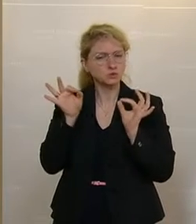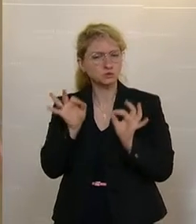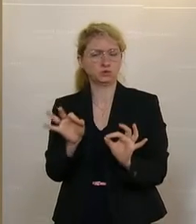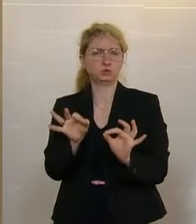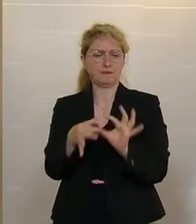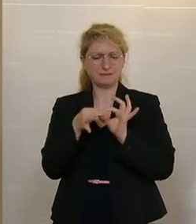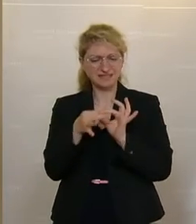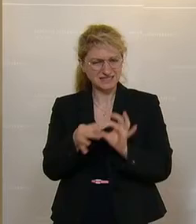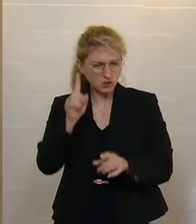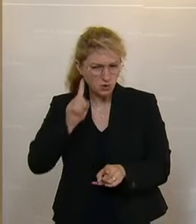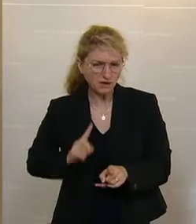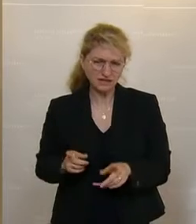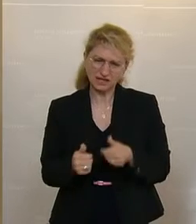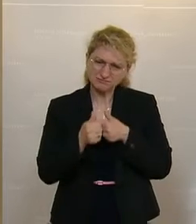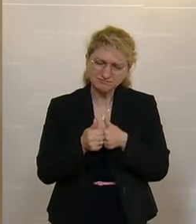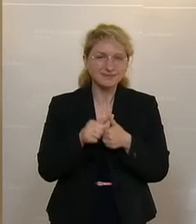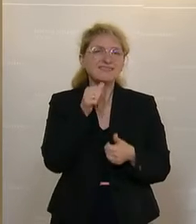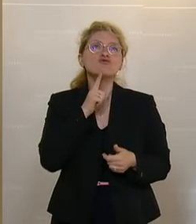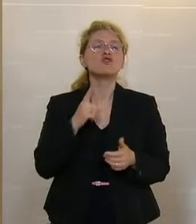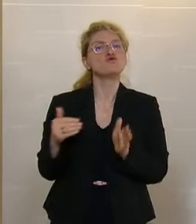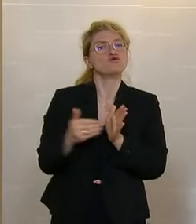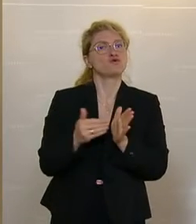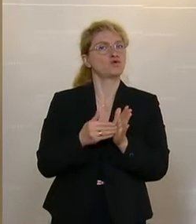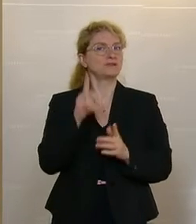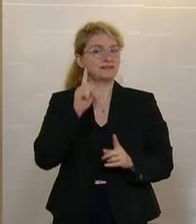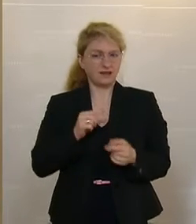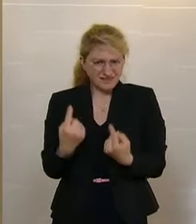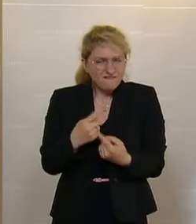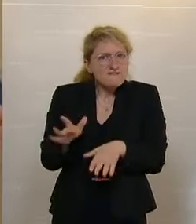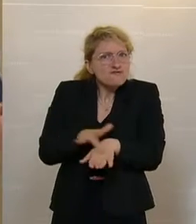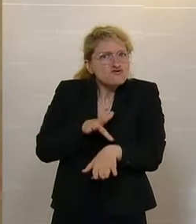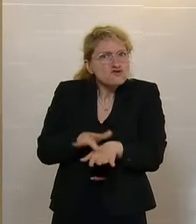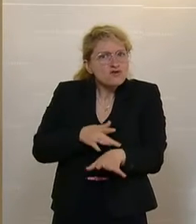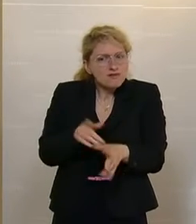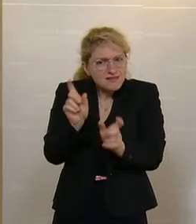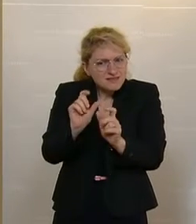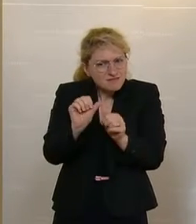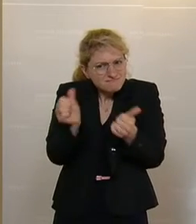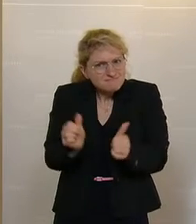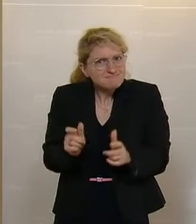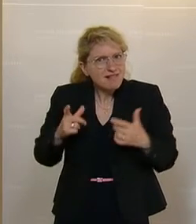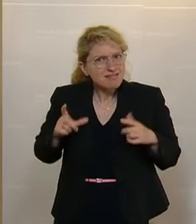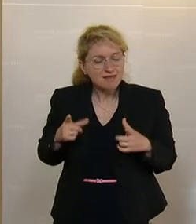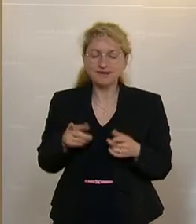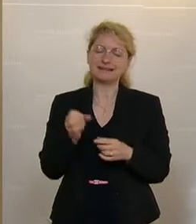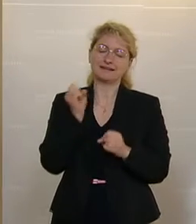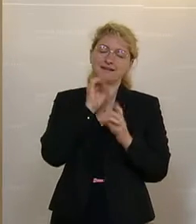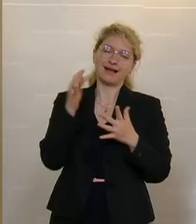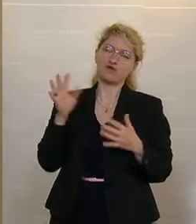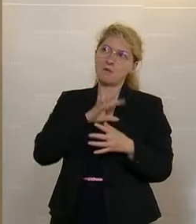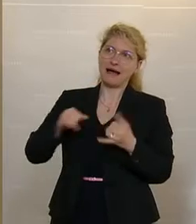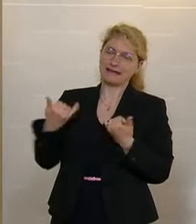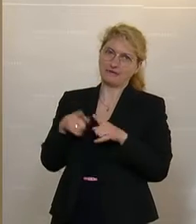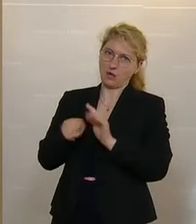ihren Tieren hat, die ja nicht nur Nutztiere sind, die auch fühlende Wesen sind. Natürlich gibt es überall schwarze Schafe und